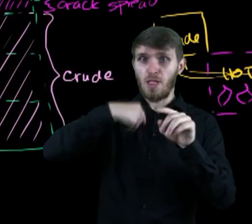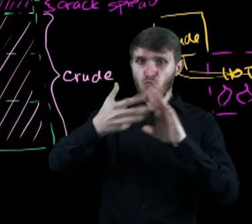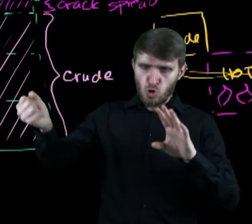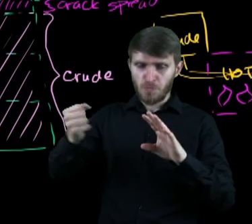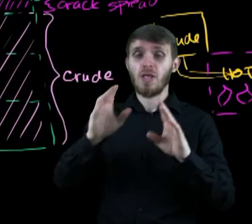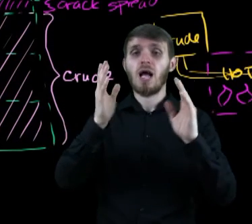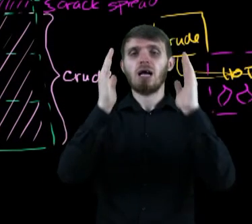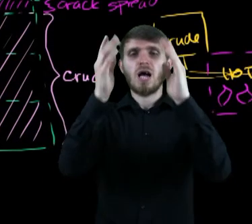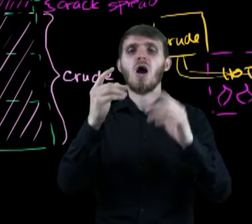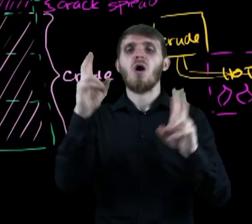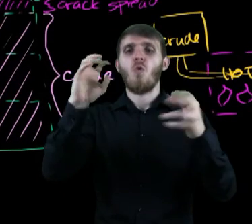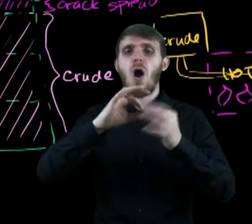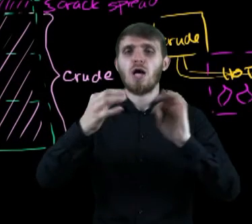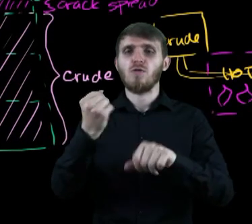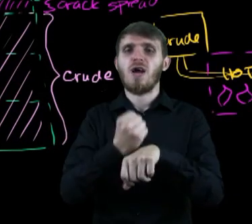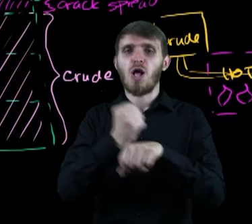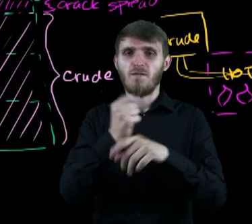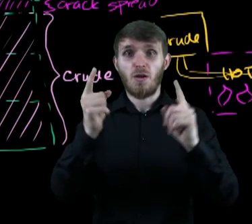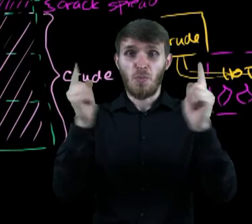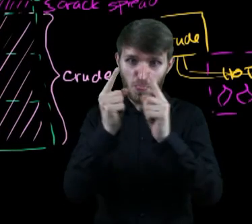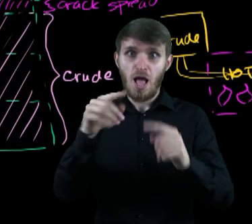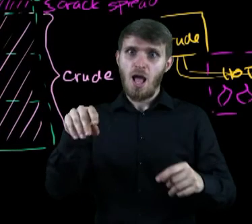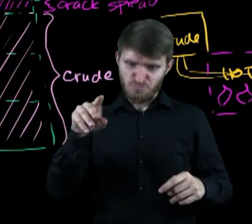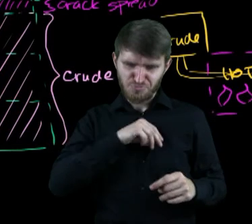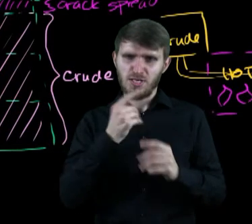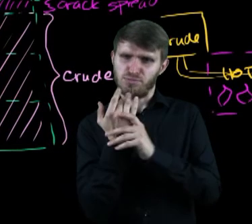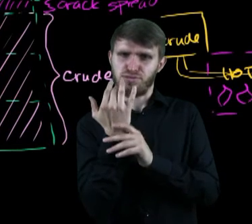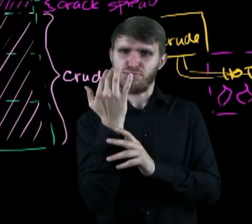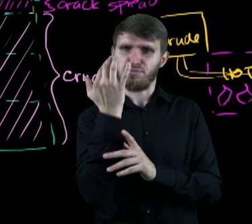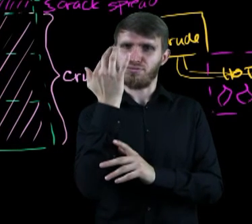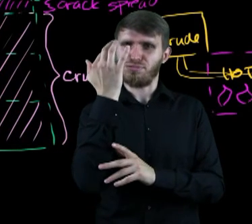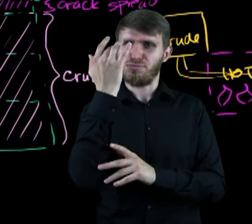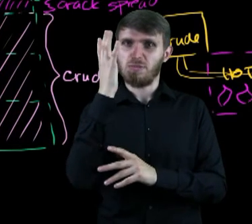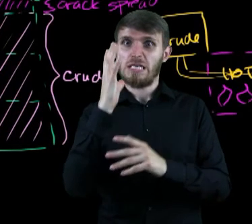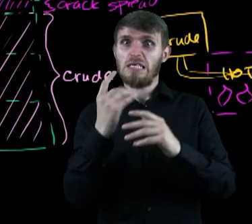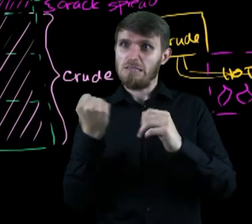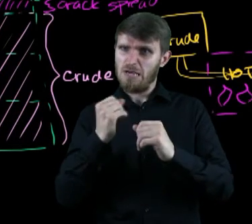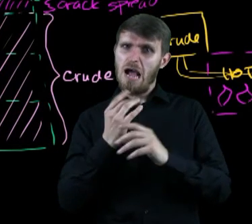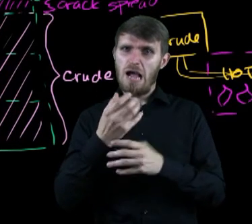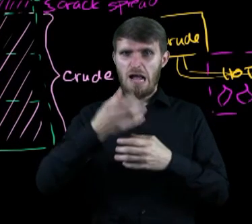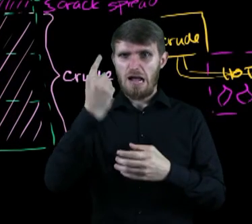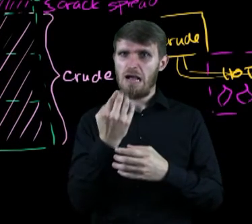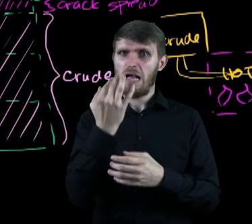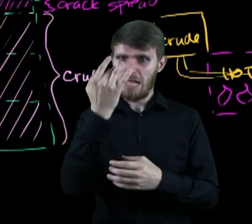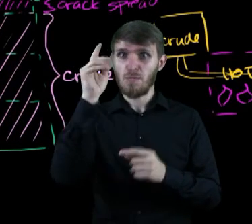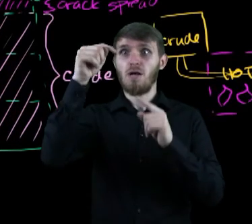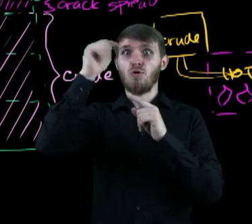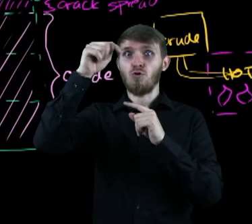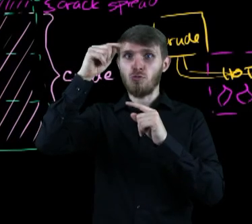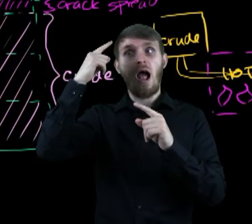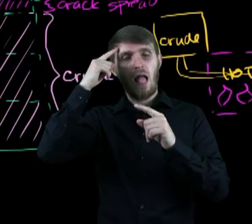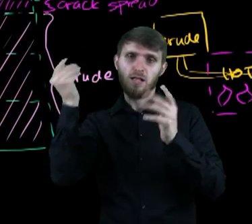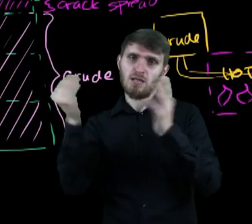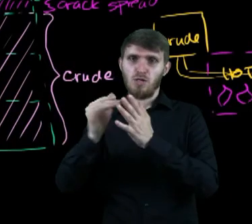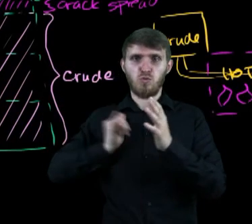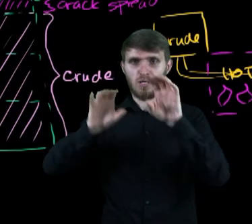Umieszczając tu rurę, można je odessać. Związki o jeszcze krótszych łańcuchach dotrą wyżej, zanim osiągną strefę temperatury, której